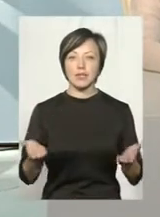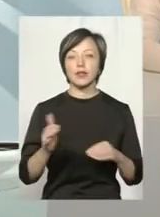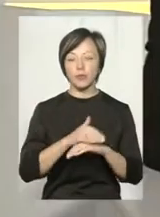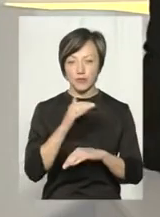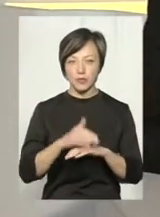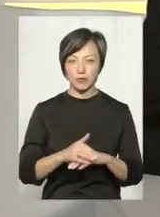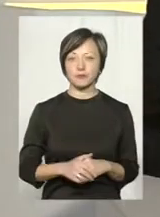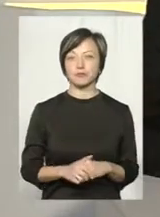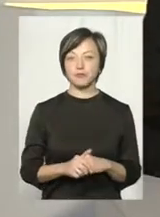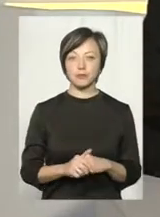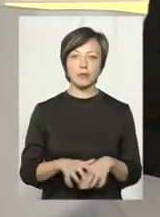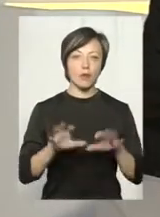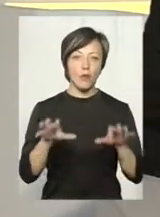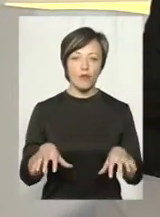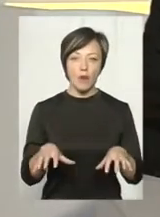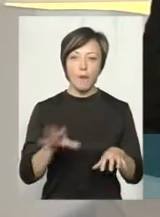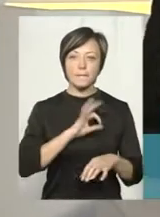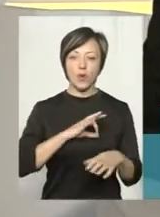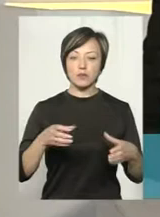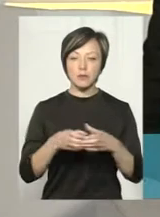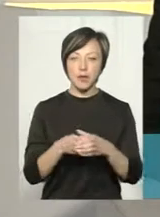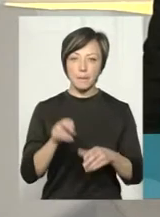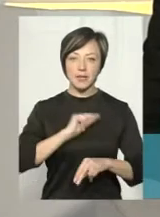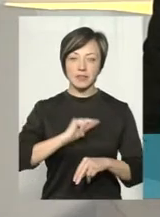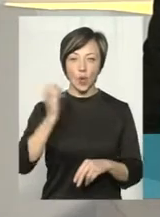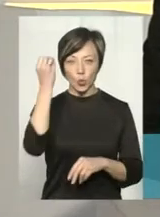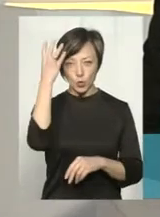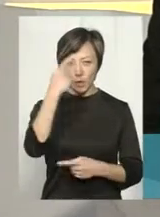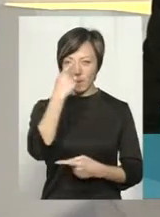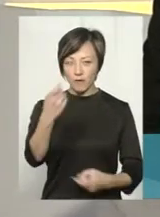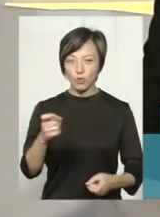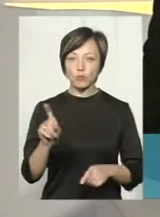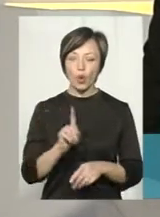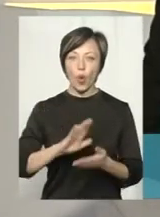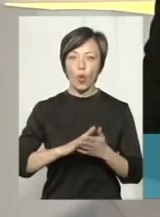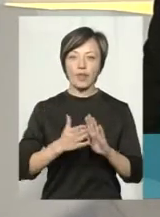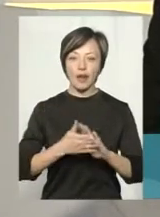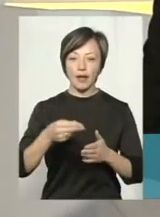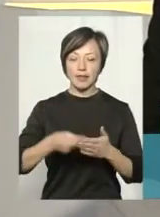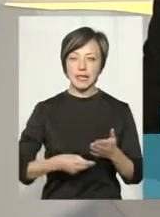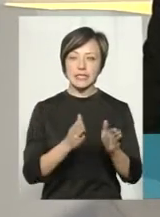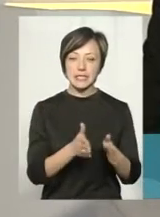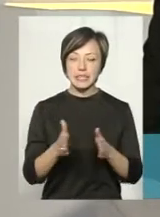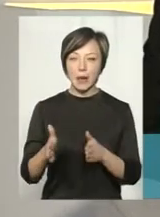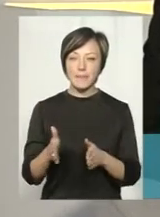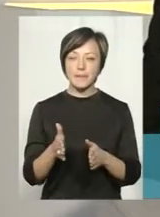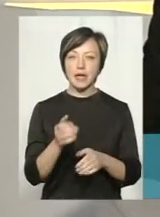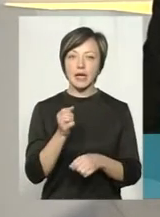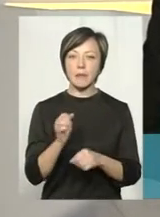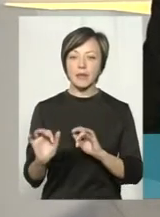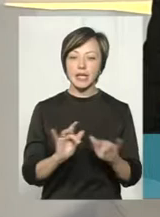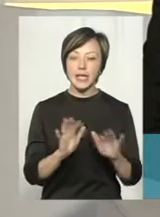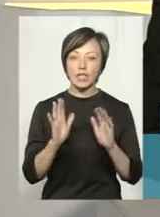Голова профспілки працівників культури Петро Луценко повідомив про те, що контрактна система діє лише у концертно